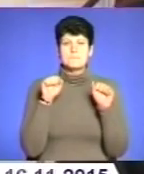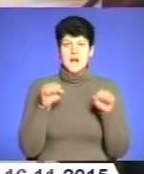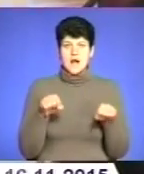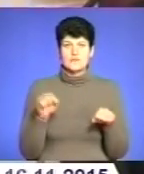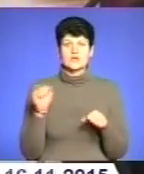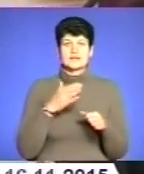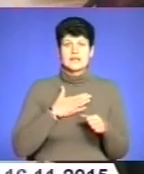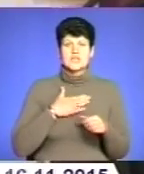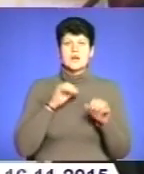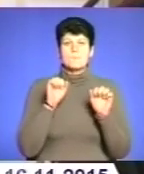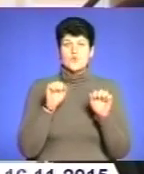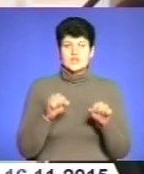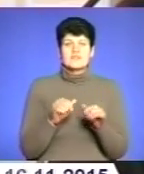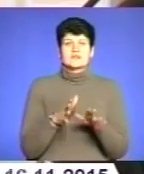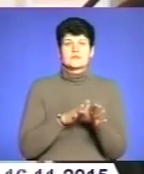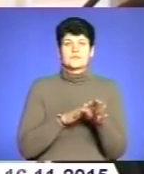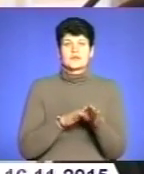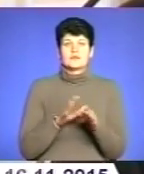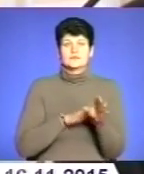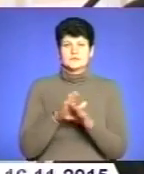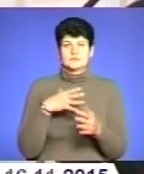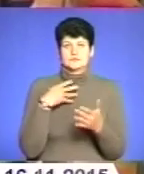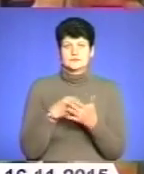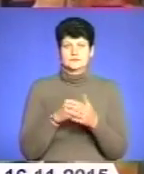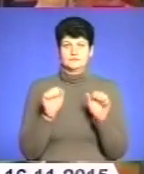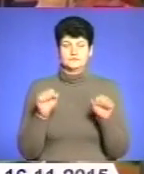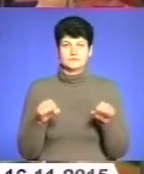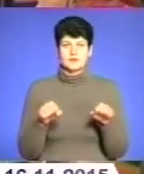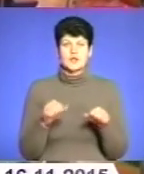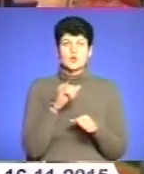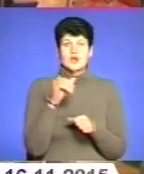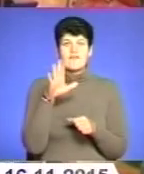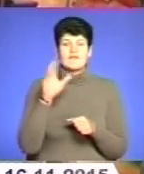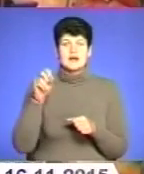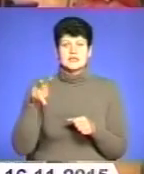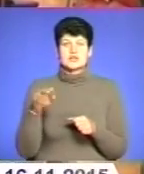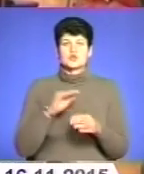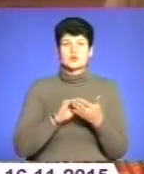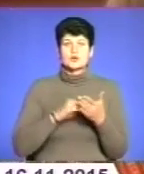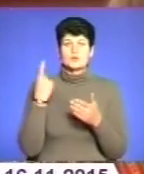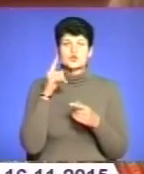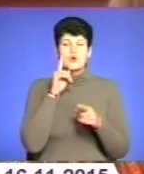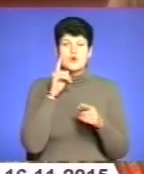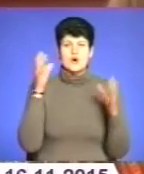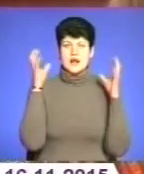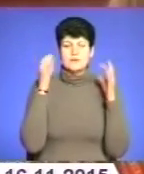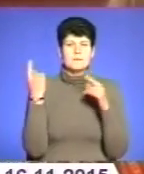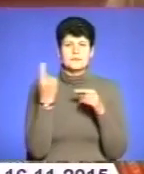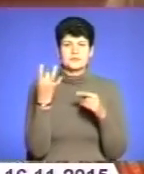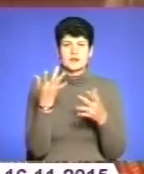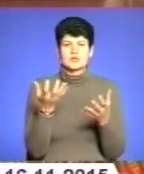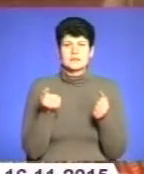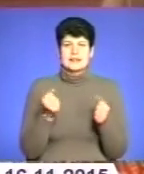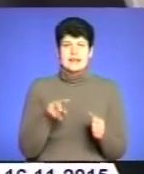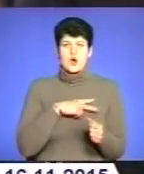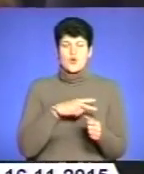можливість реалізовувати свої потенційні творчі можливості. Юлія Валах, журналіст обласного радіо, не вперше отримує нагороди від керівництва